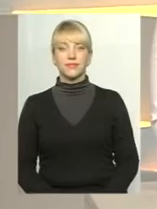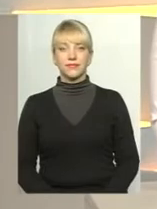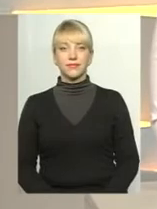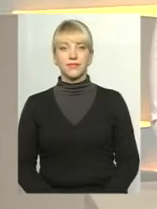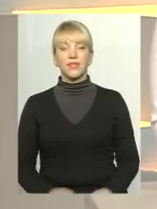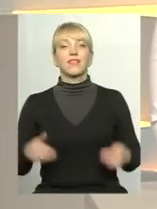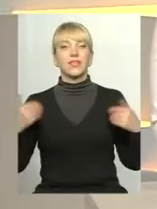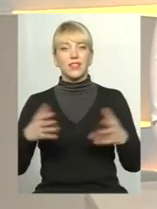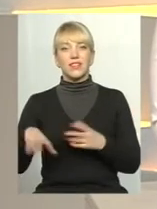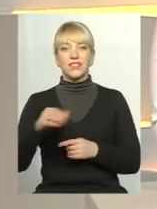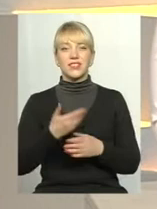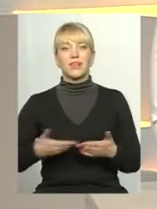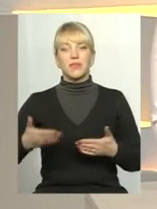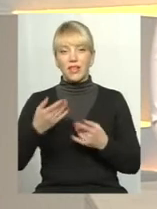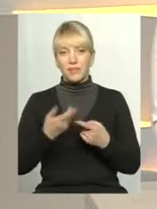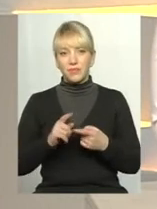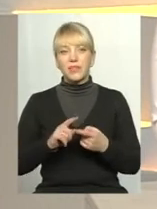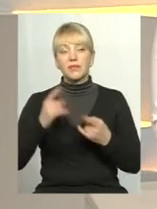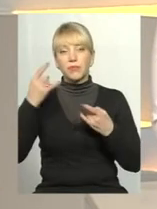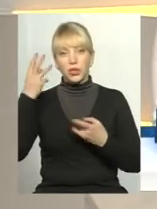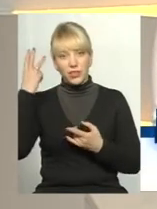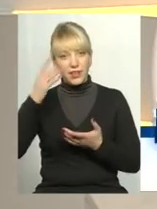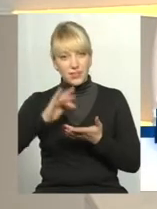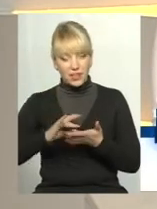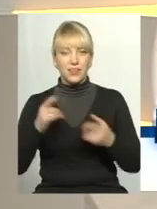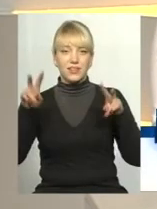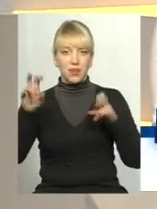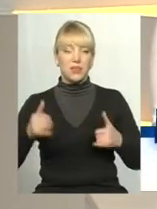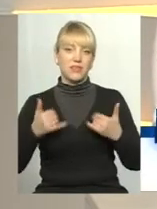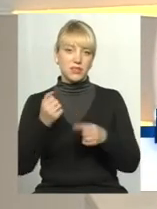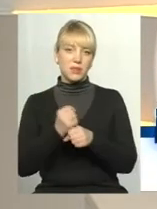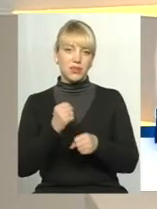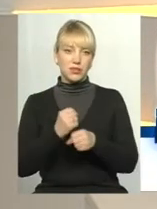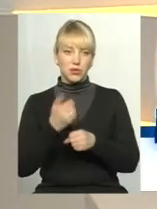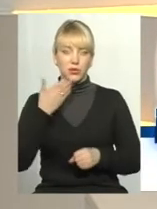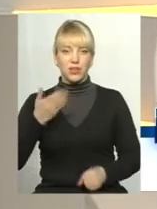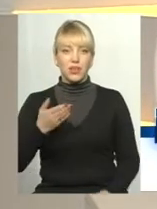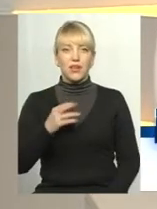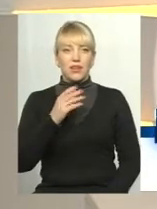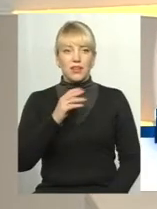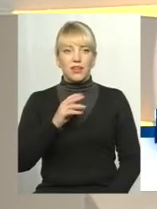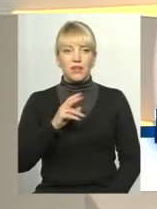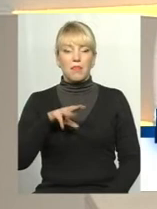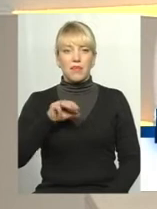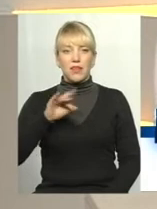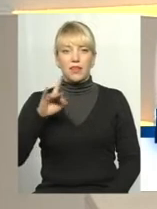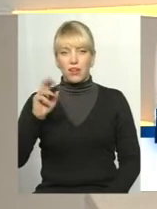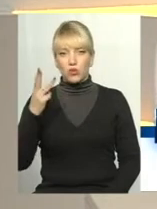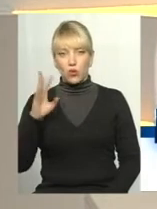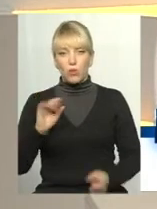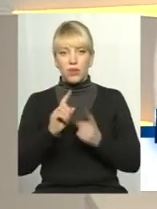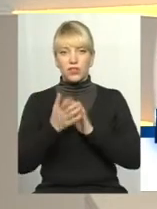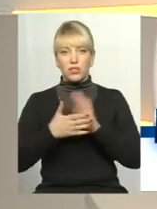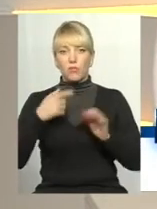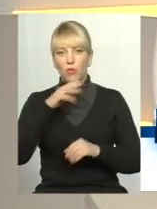Мої вітання усім телеглядачам Поділля Центр. В ефірі тема. Для вас сьогодні у студії працює я, ведуча Юна Мітрашко, сурдопереклад